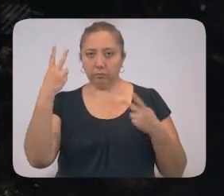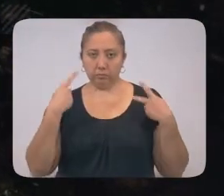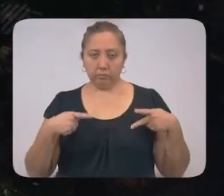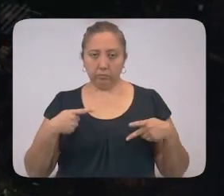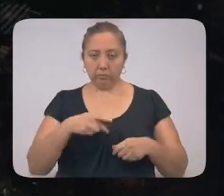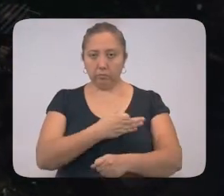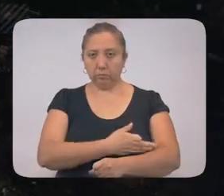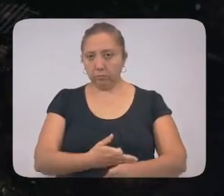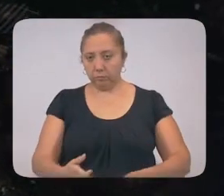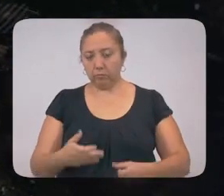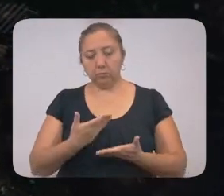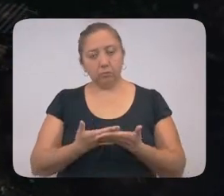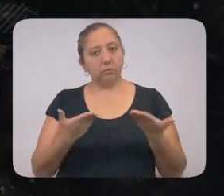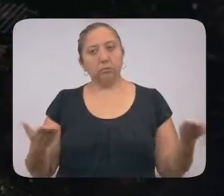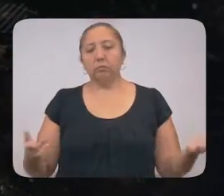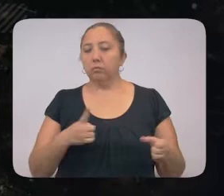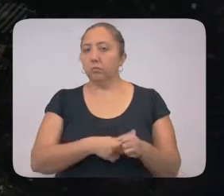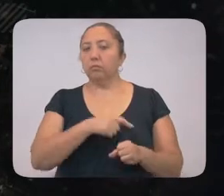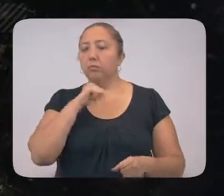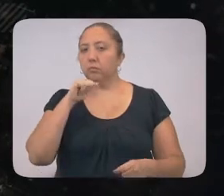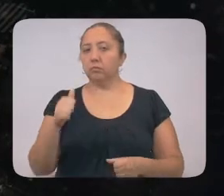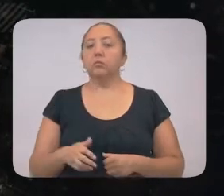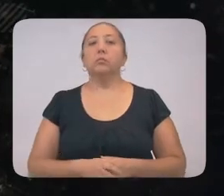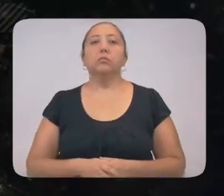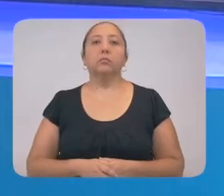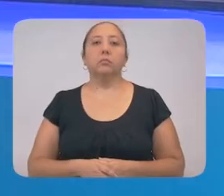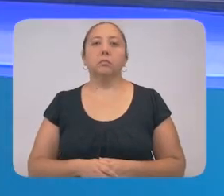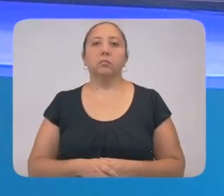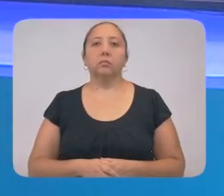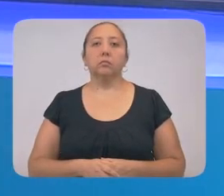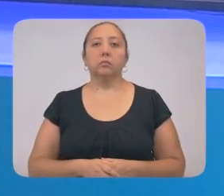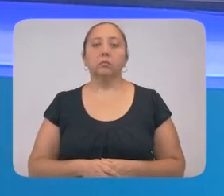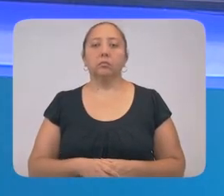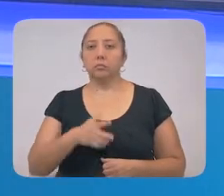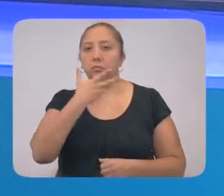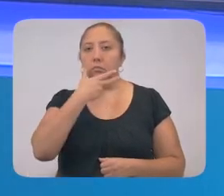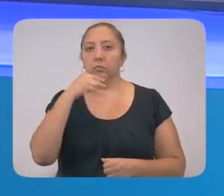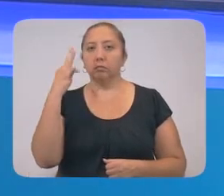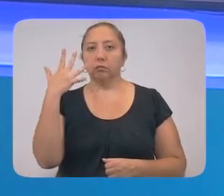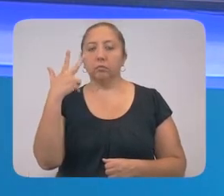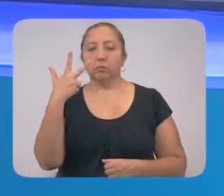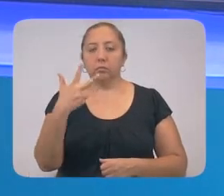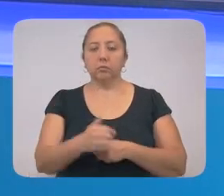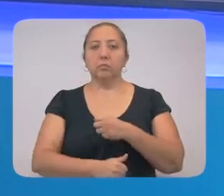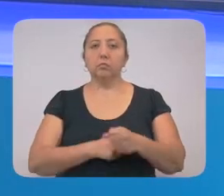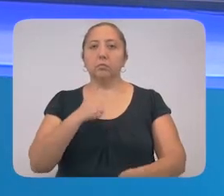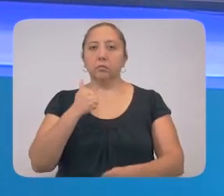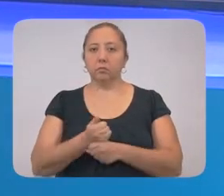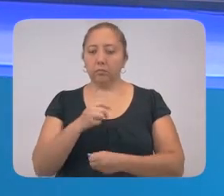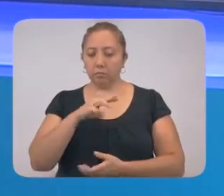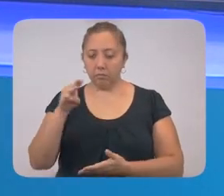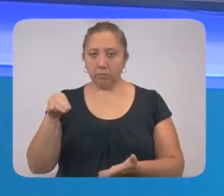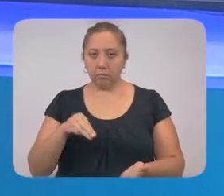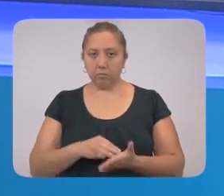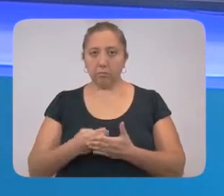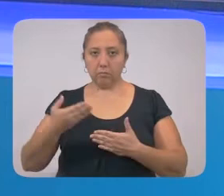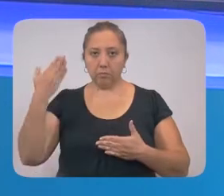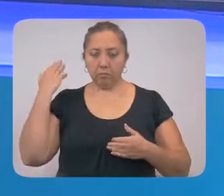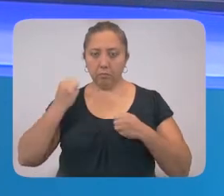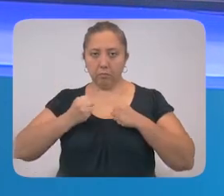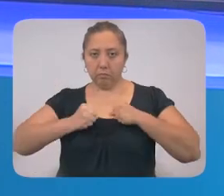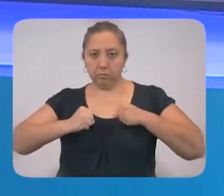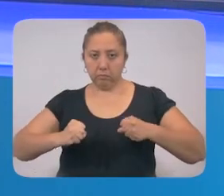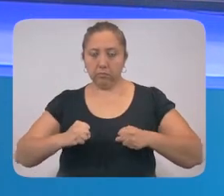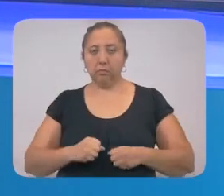kolel, 59 javo, ti, ho ukahal, ancahan talamelti, tu presion, yetel hachipolok, kajak bakaj, yetel 9 mako,